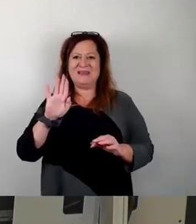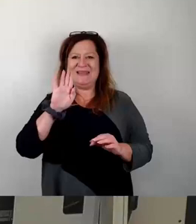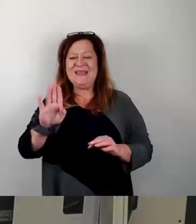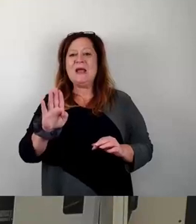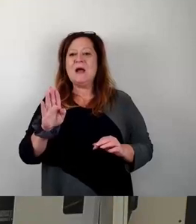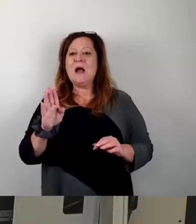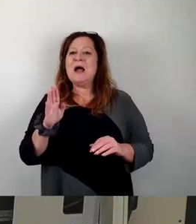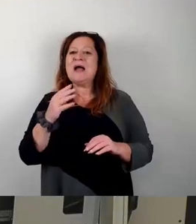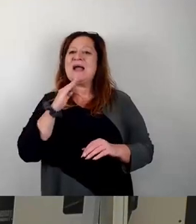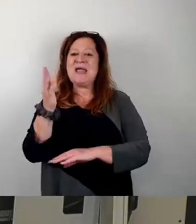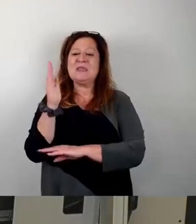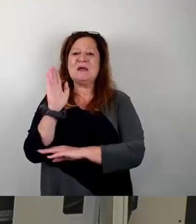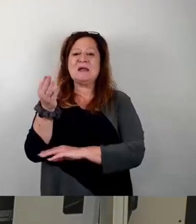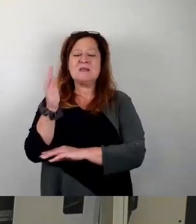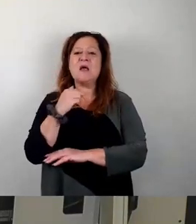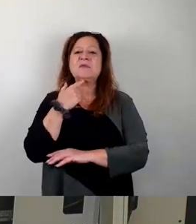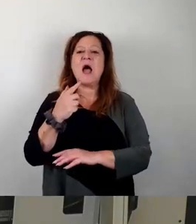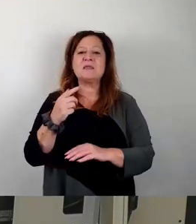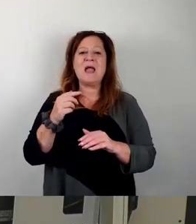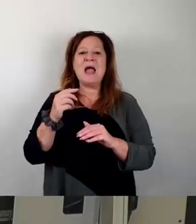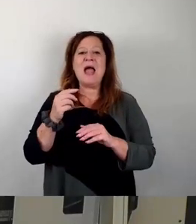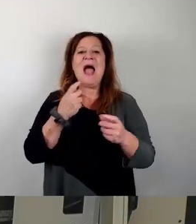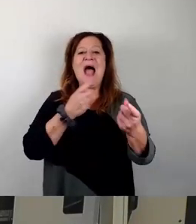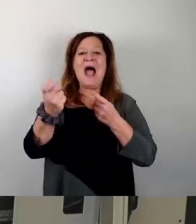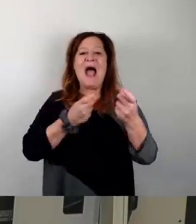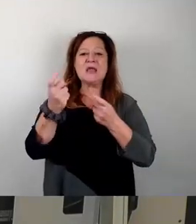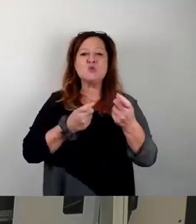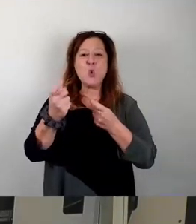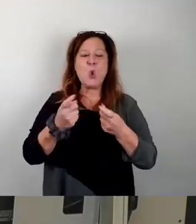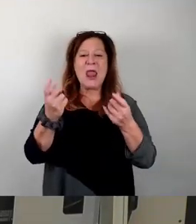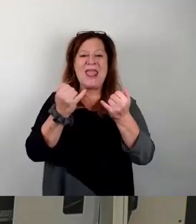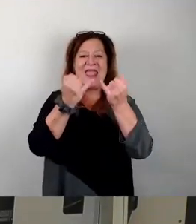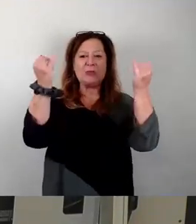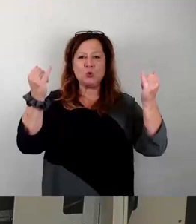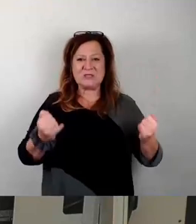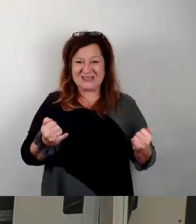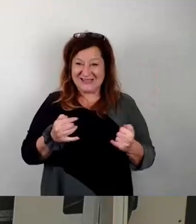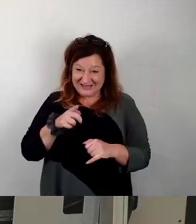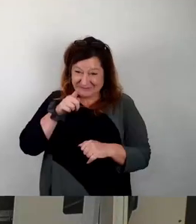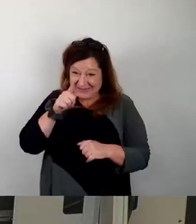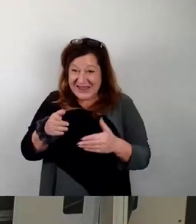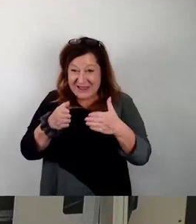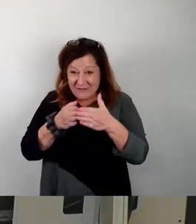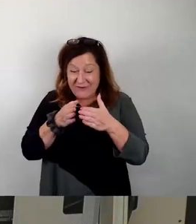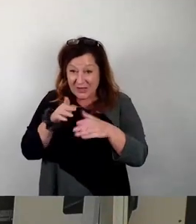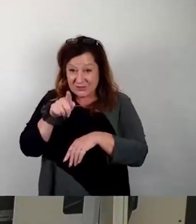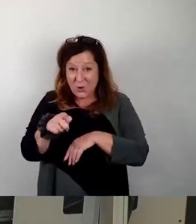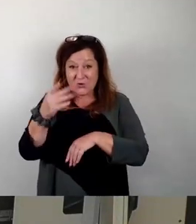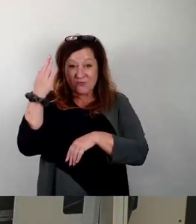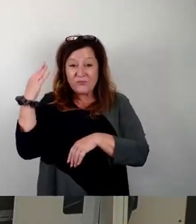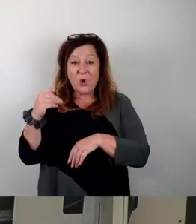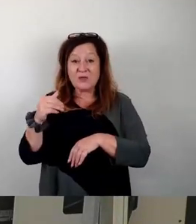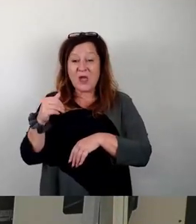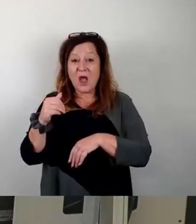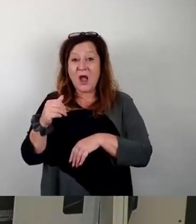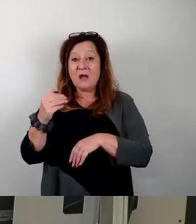Asylindustrie eingeleitet. Haben Sie das alle gehört? Das ist die Fraktion, die vor kurzem Viktor Klemperer ehren wollte.